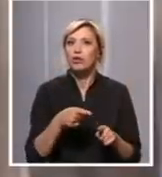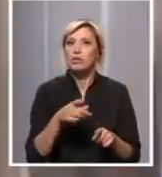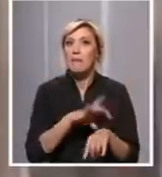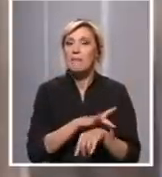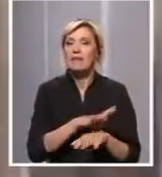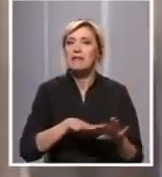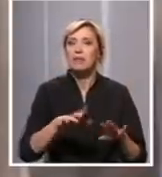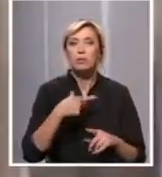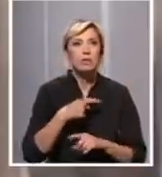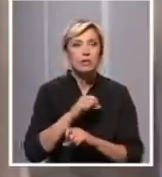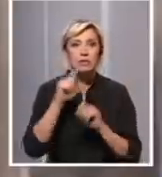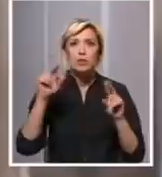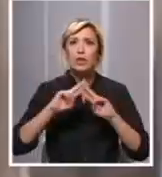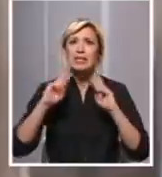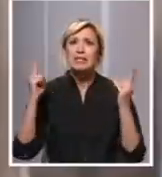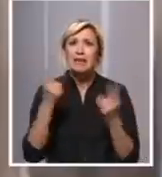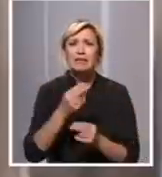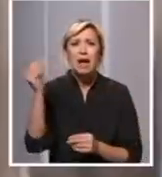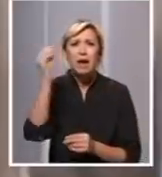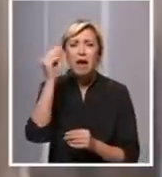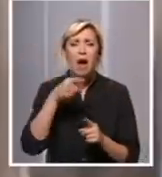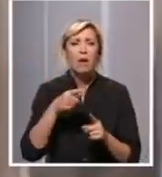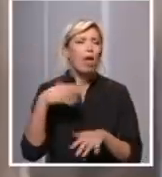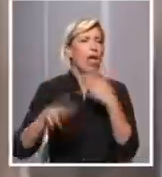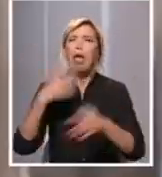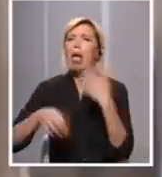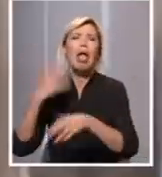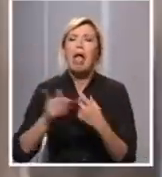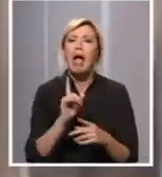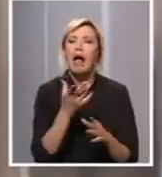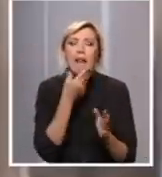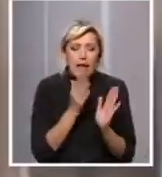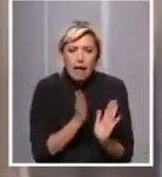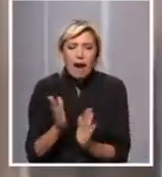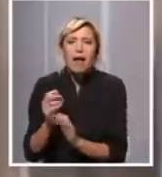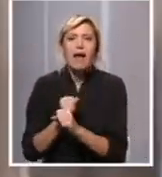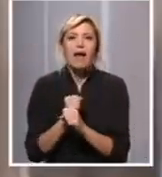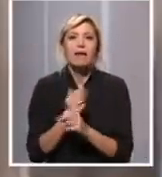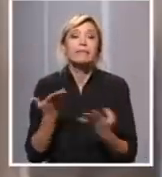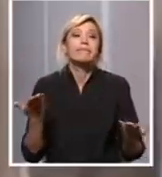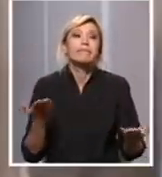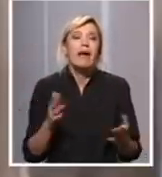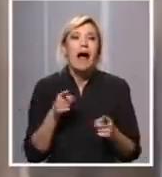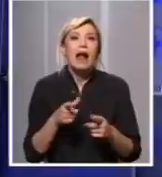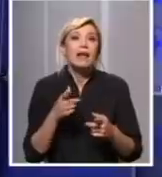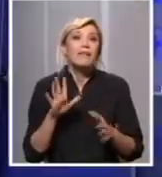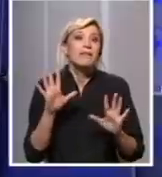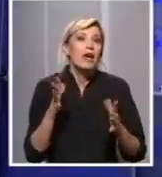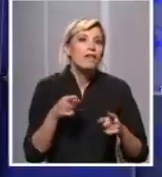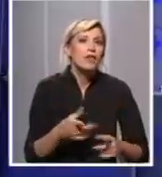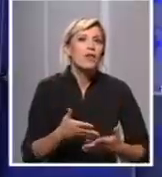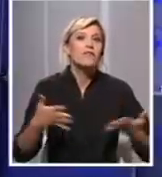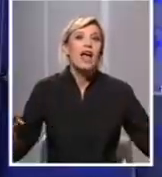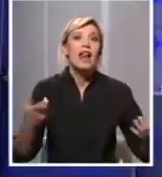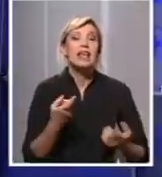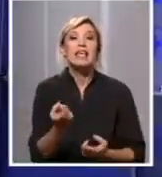nekoliko meseci svetska dosta brzopleto reagovala, ali verovatno je to takav izazov veliki da će ta znanja